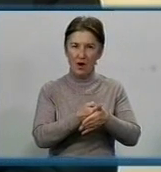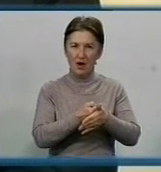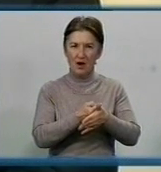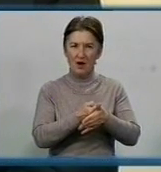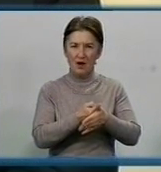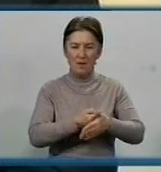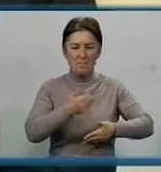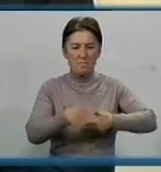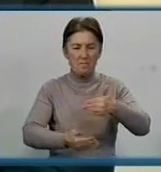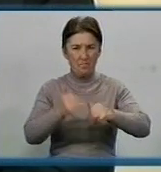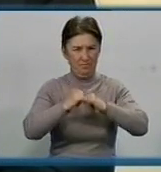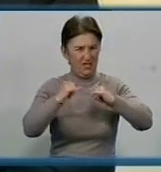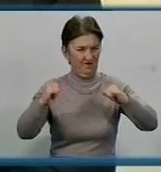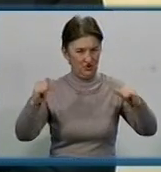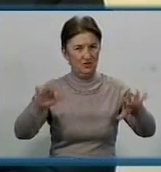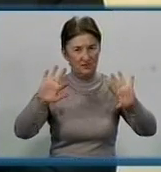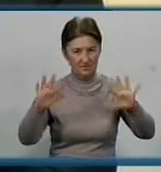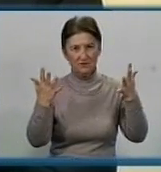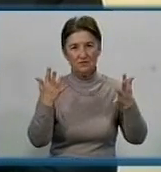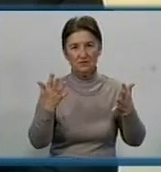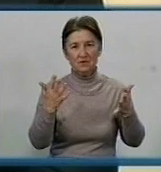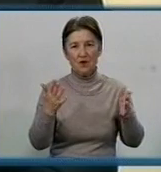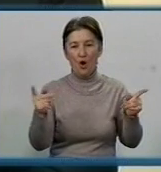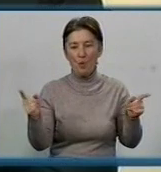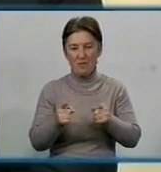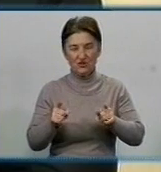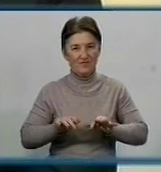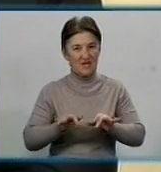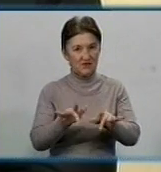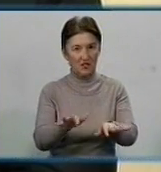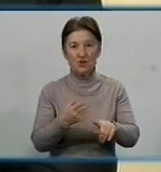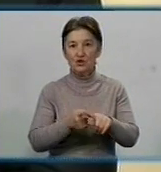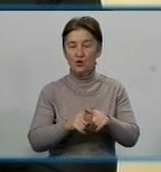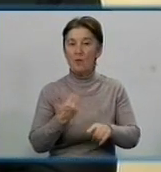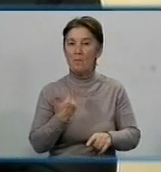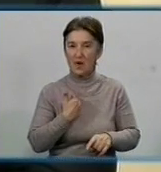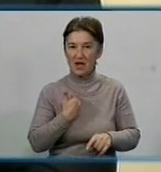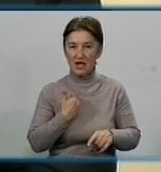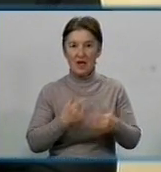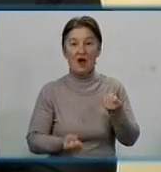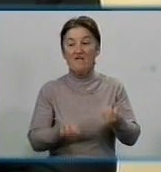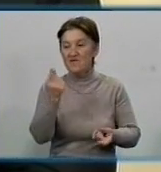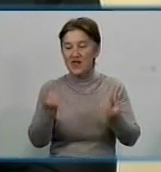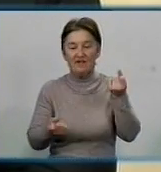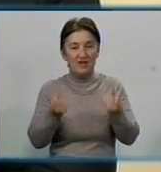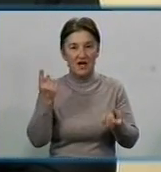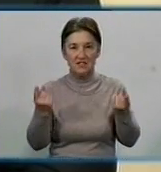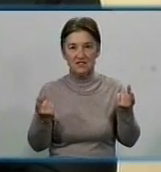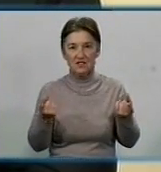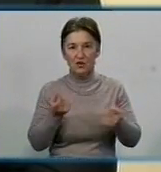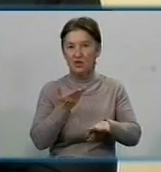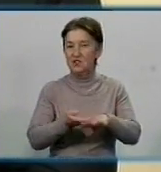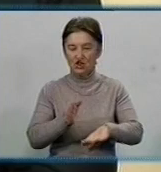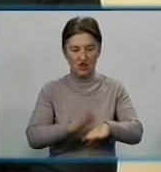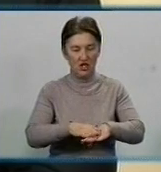епідпорогу, до введення будь-яких обмежувальних заходів, тому, що ми почали, оскільки виявляються тяжкі